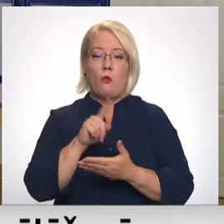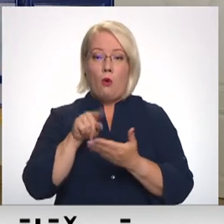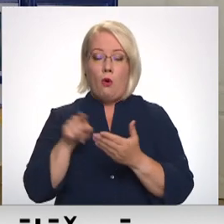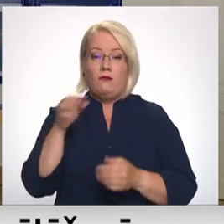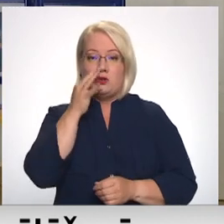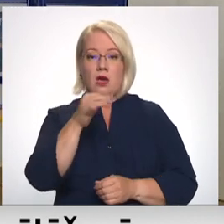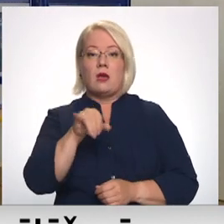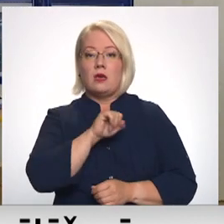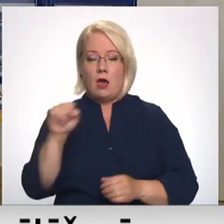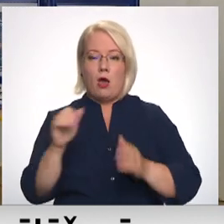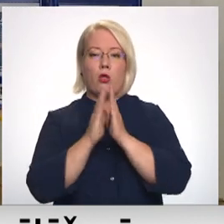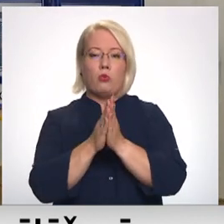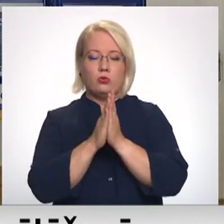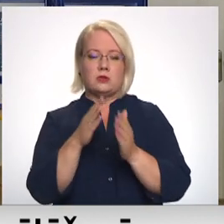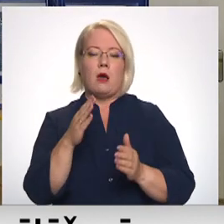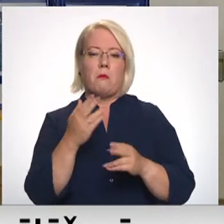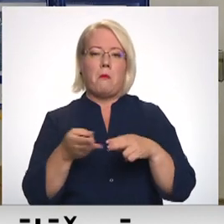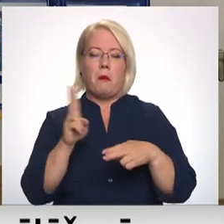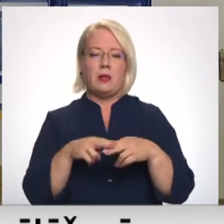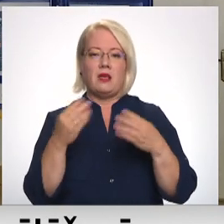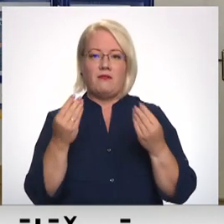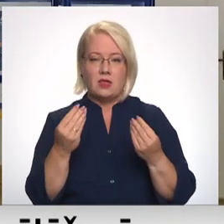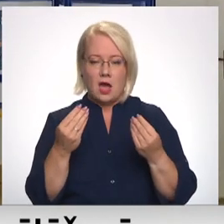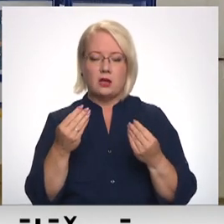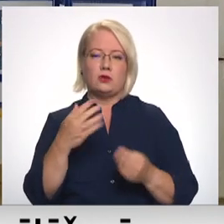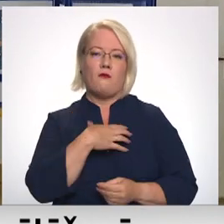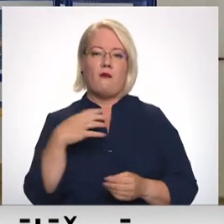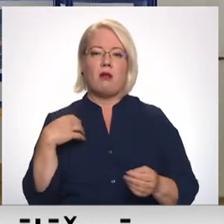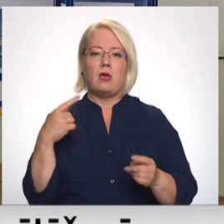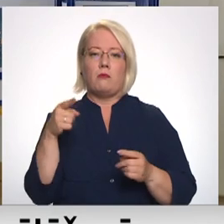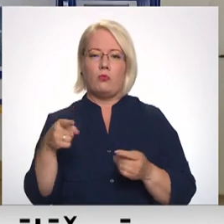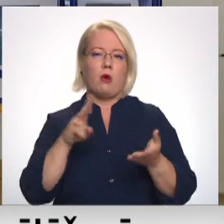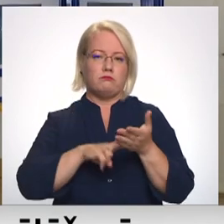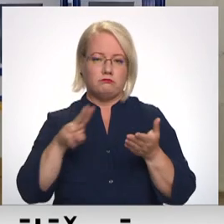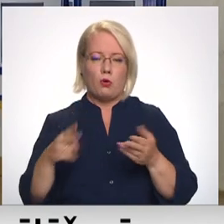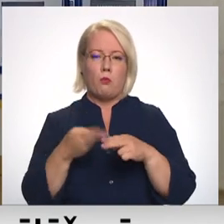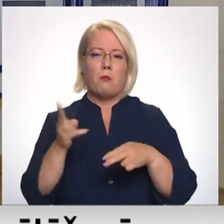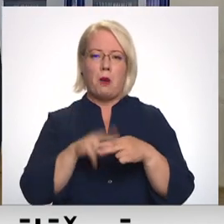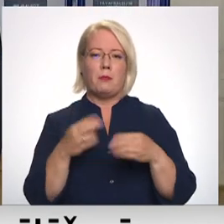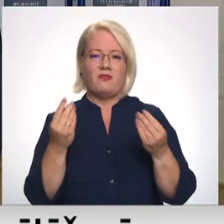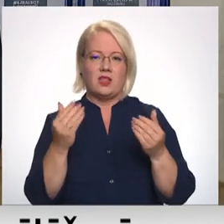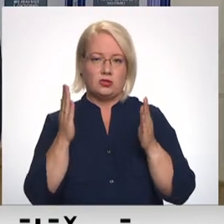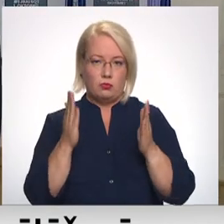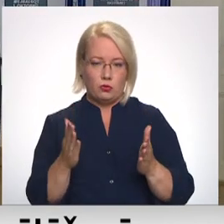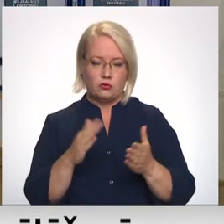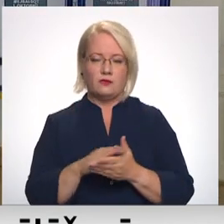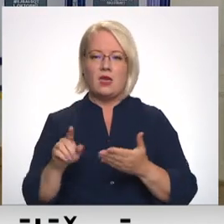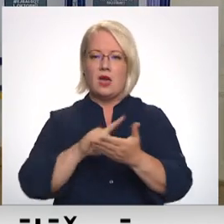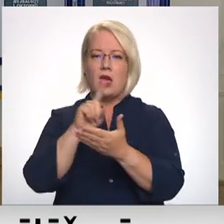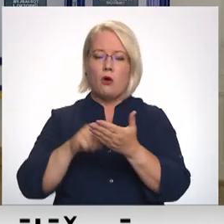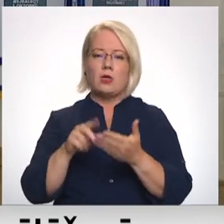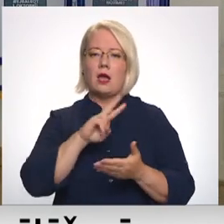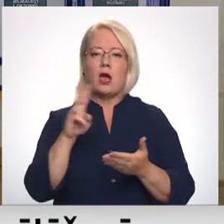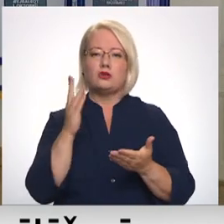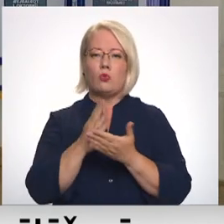valdības vadītājs un valdību ir teikt, daudz mums aļauk aizmu, ka šis papildus finansējums būs. Kas notiks tagad tēlāk, kandātu sarakstis